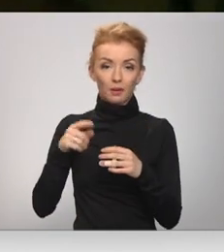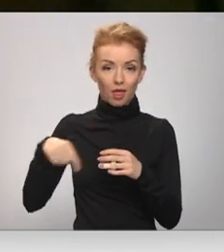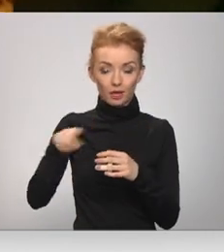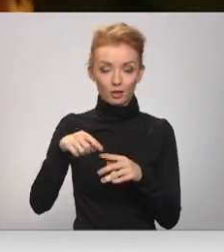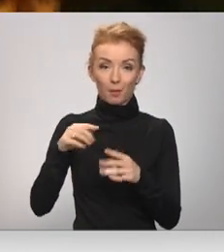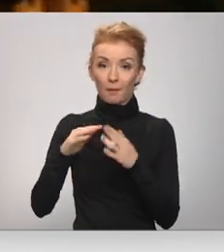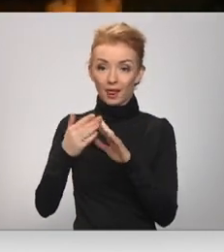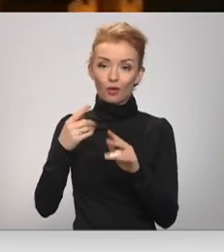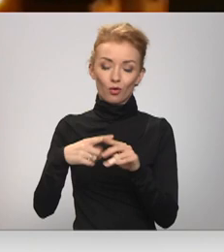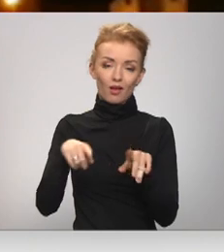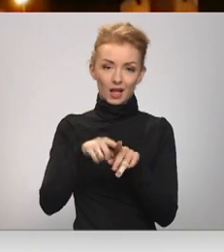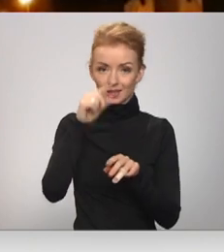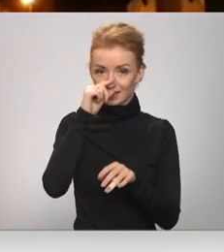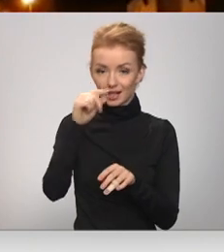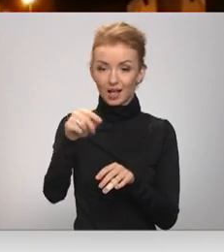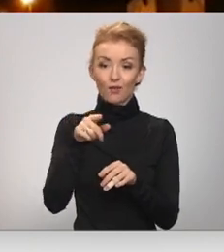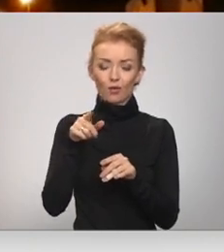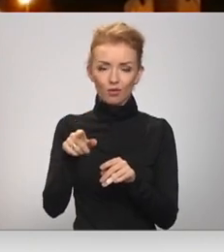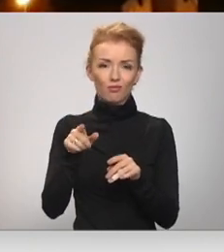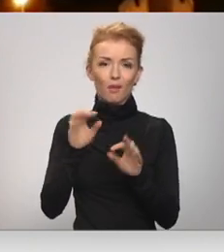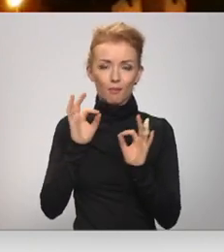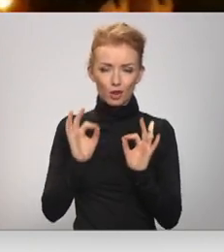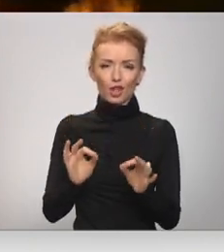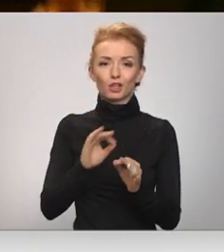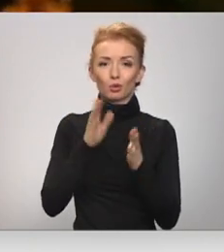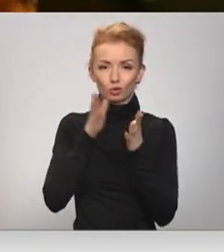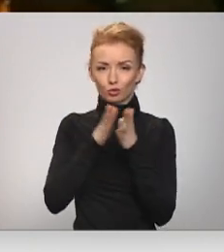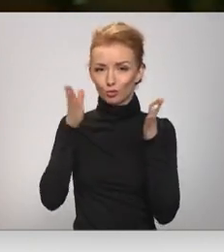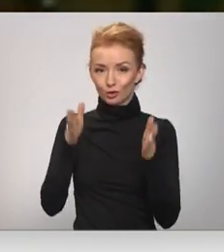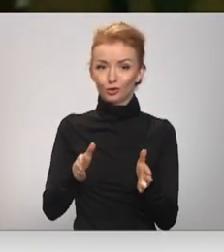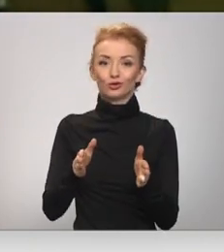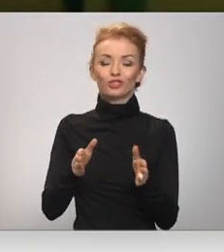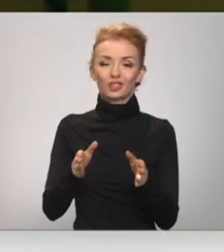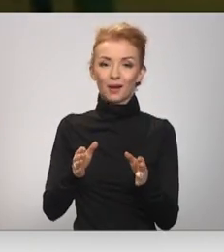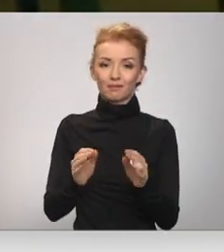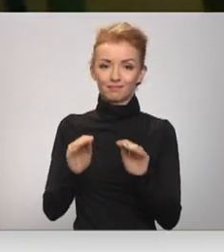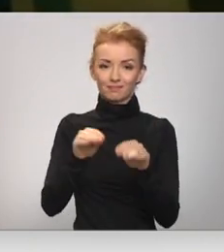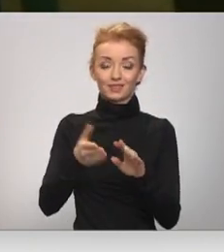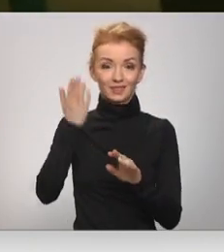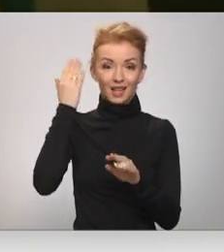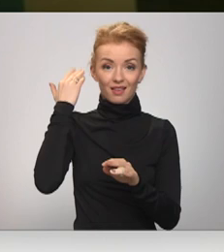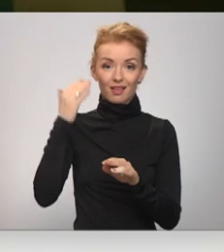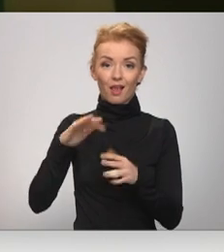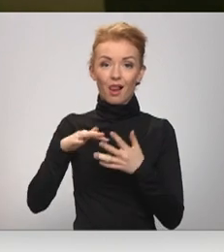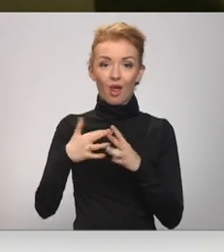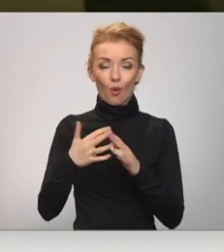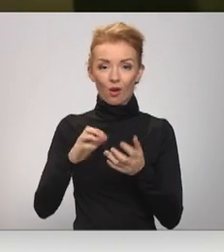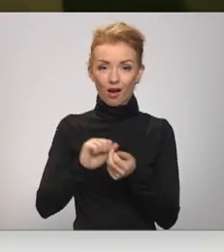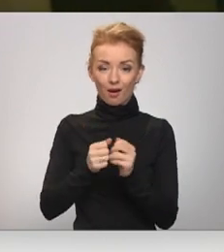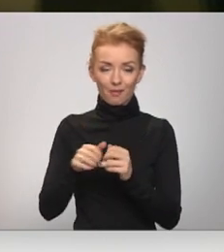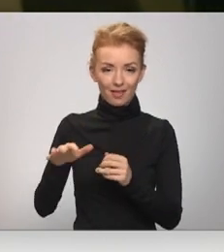un tagad arī dzērbi, kas tā pamatīgi un uz mūžīgu palikšanu iekrampējusies senajā laukakmenī.